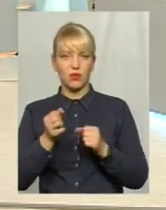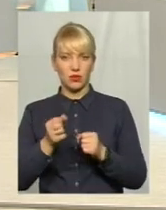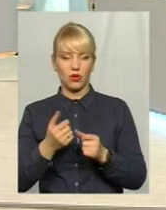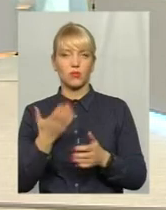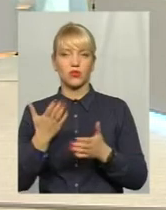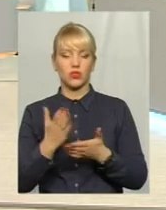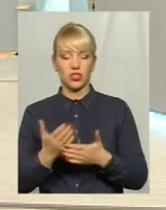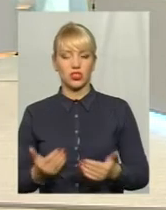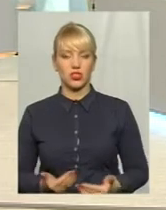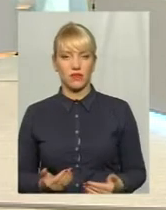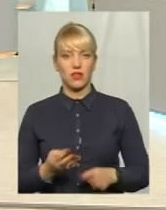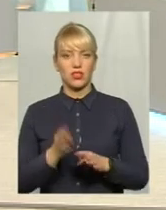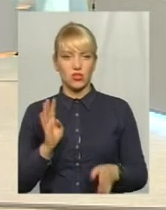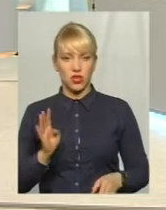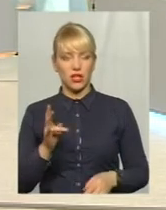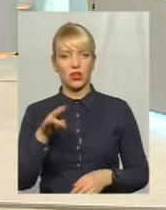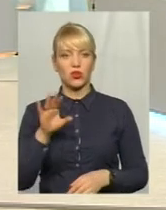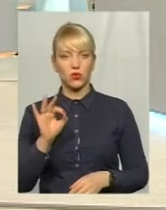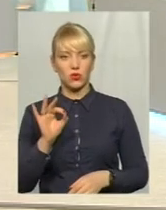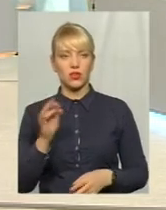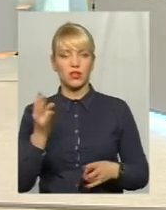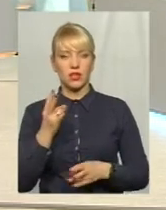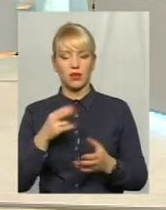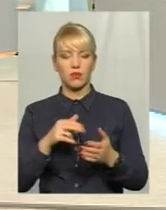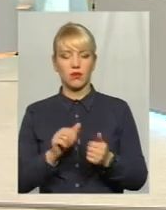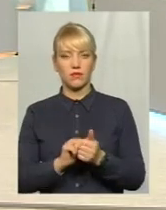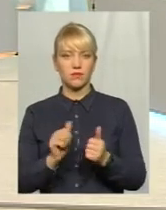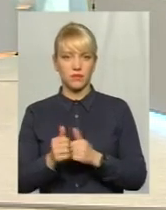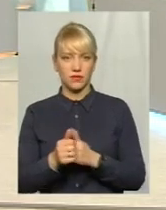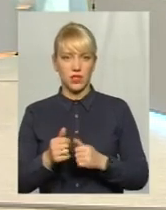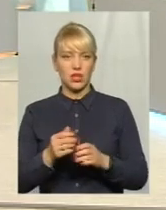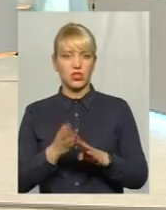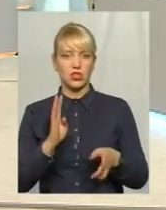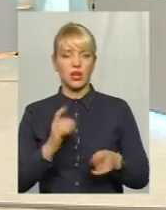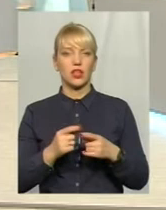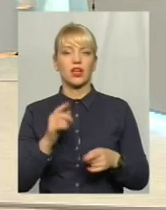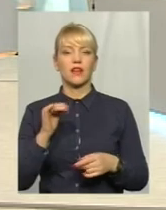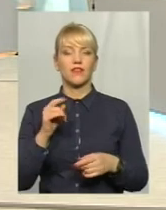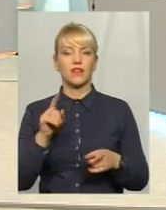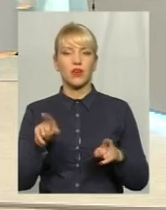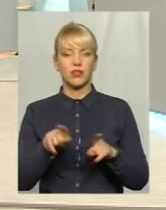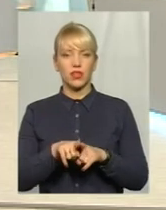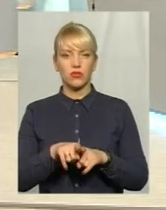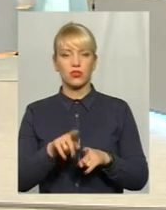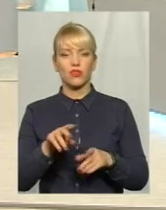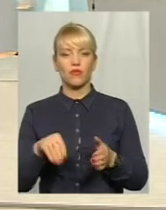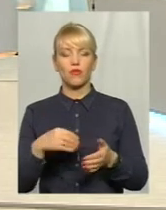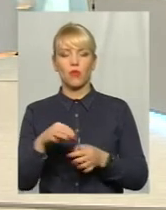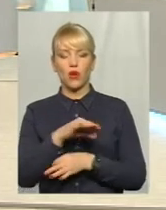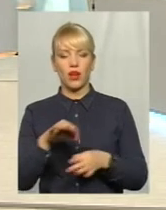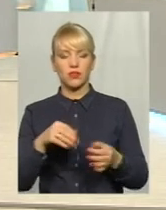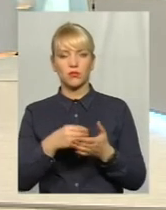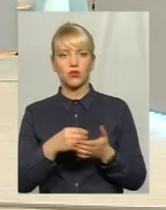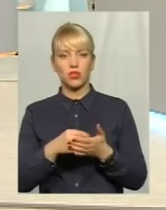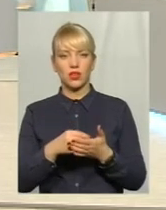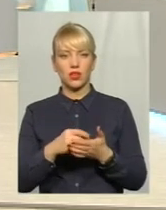жива черга таки є, то, значить, він проходить поза чергою. Крім того, в бюджеті міста, в проєкті бюджету, тому що